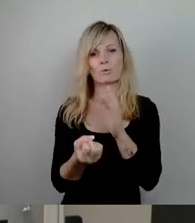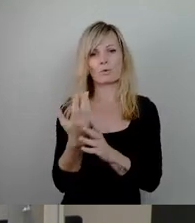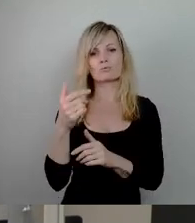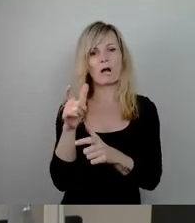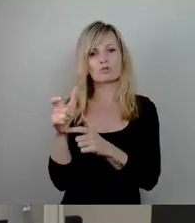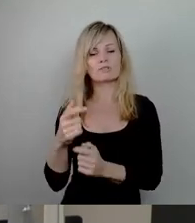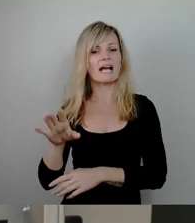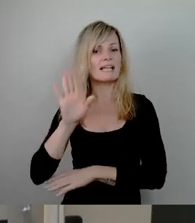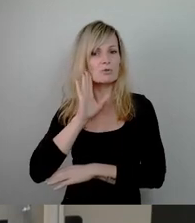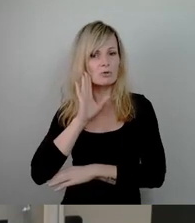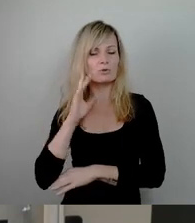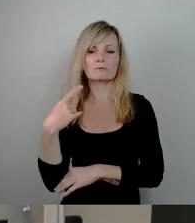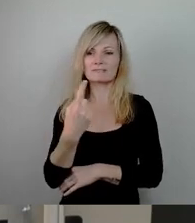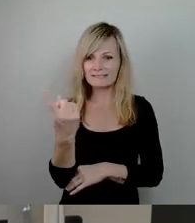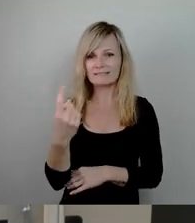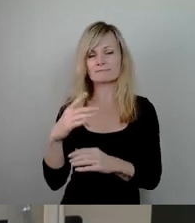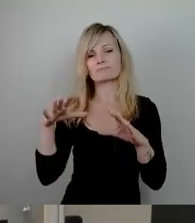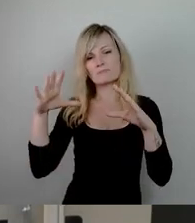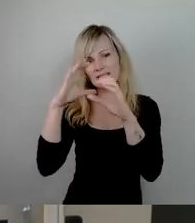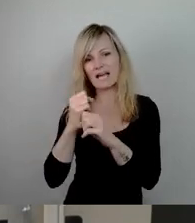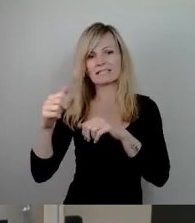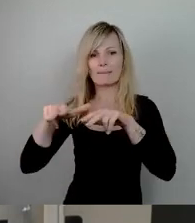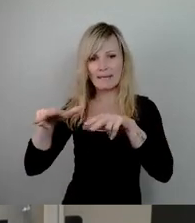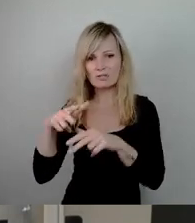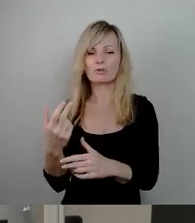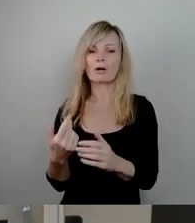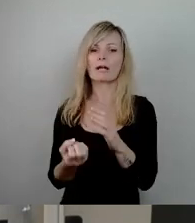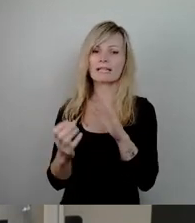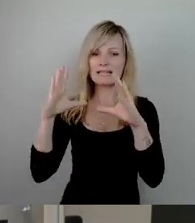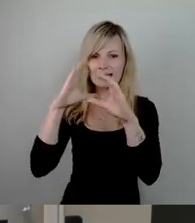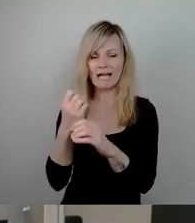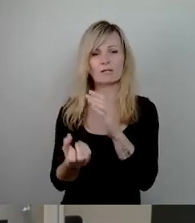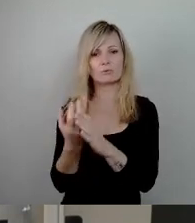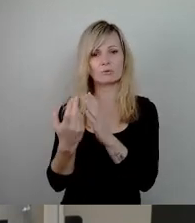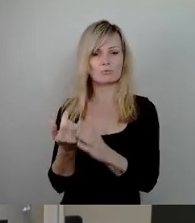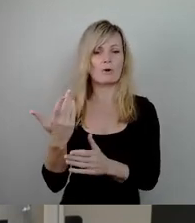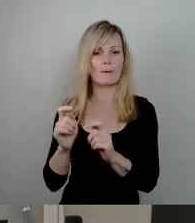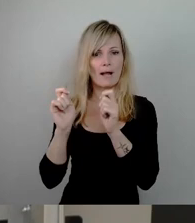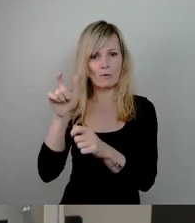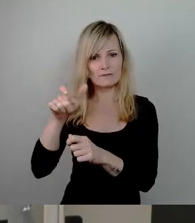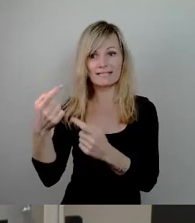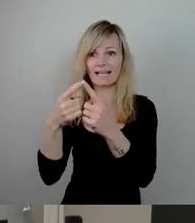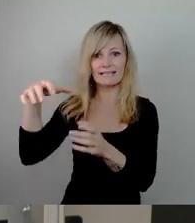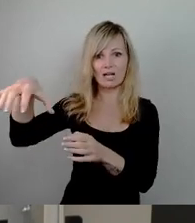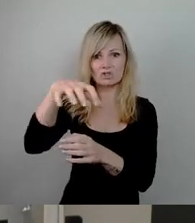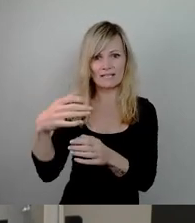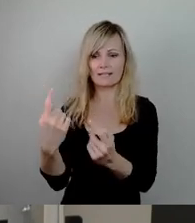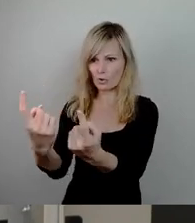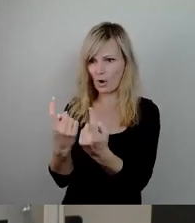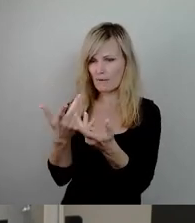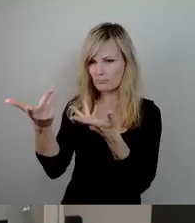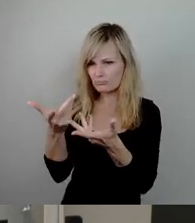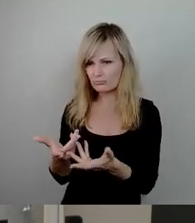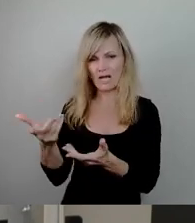Nightmajors und Nachtkulturbeauftragten anderer Städte mit eingeflossen. Dazu gehörte unter